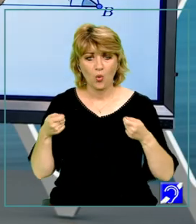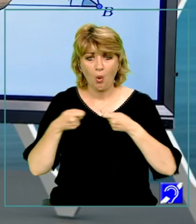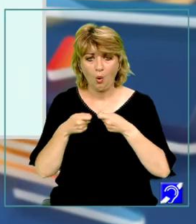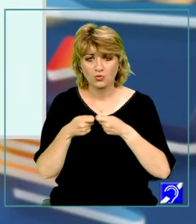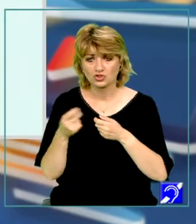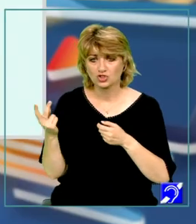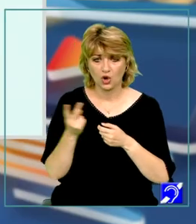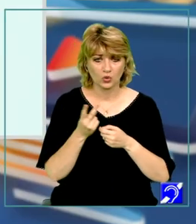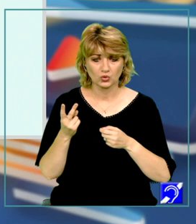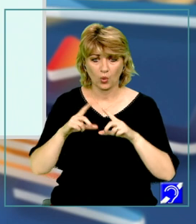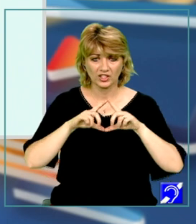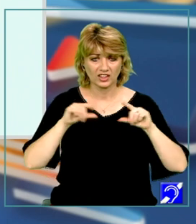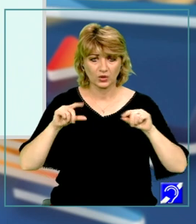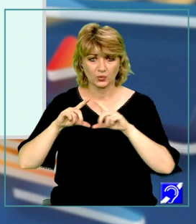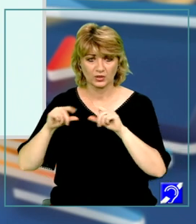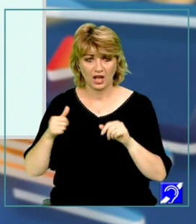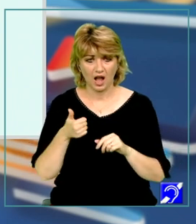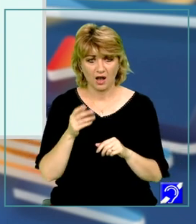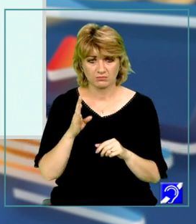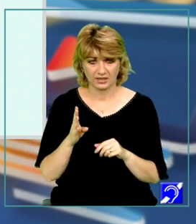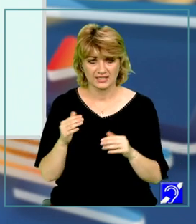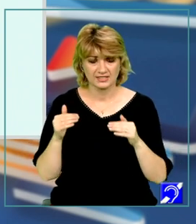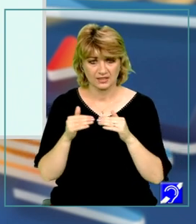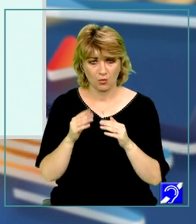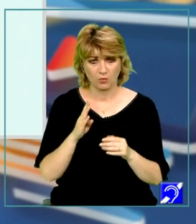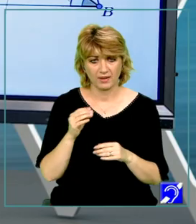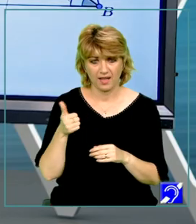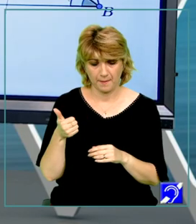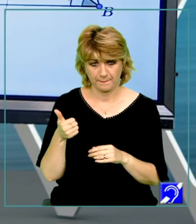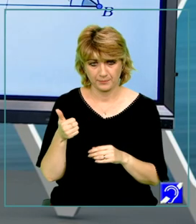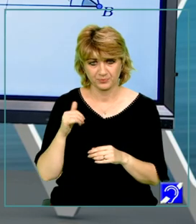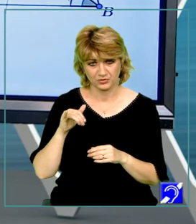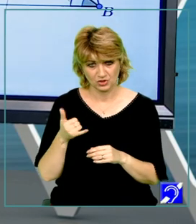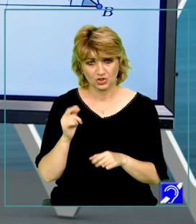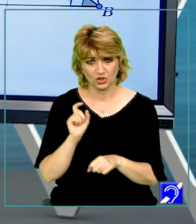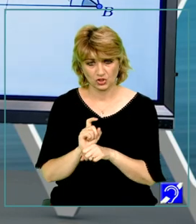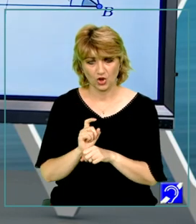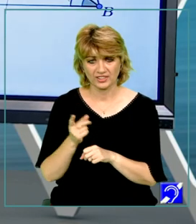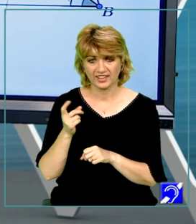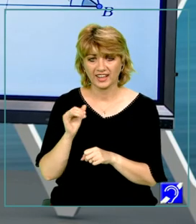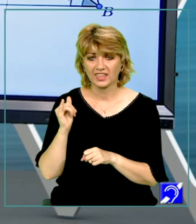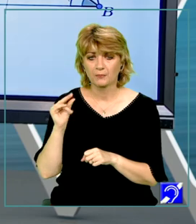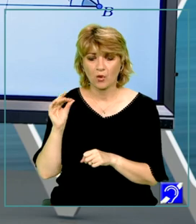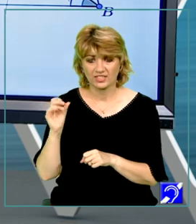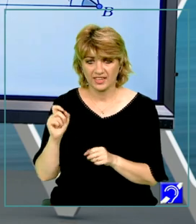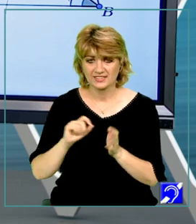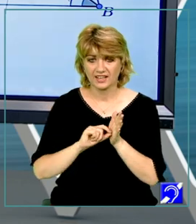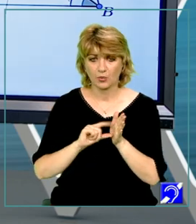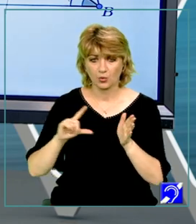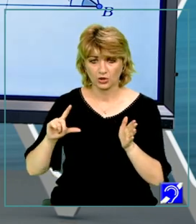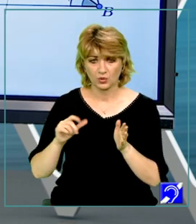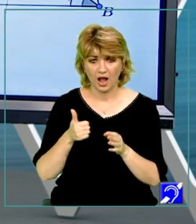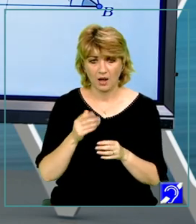două triunghiuri, deci A, B este congruent cu B, A și tot din ipoteză unghiul